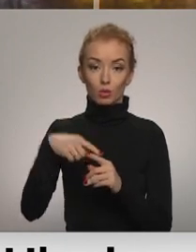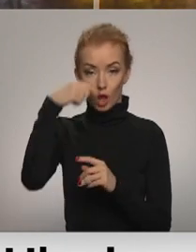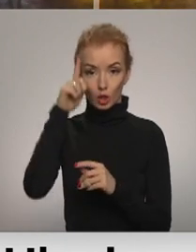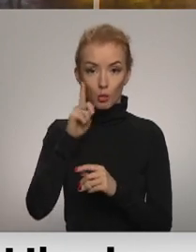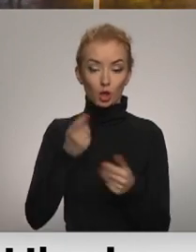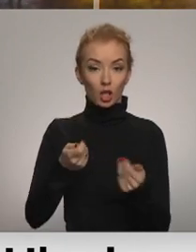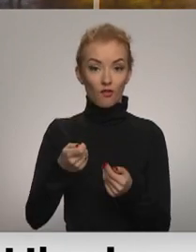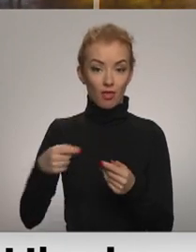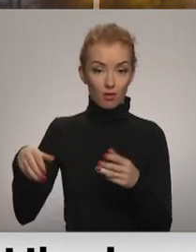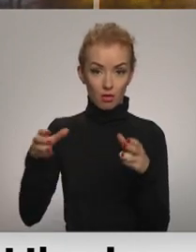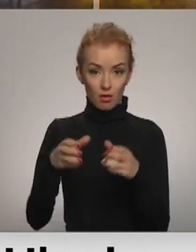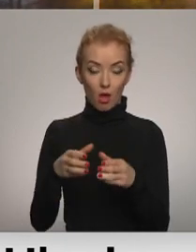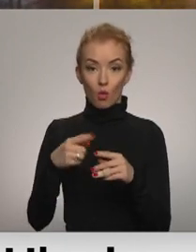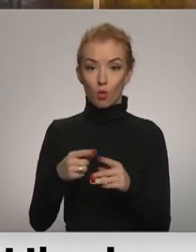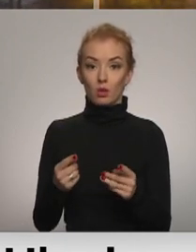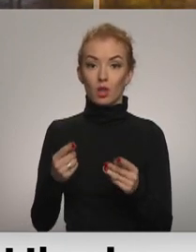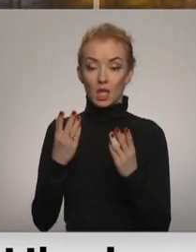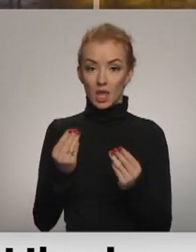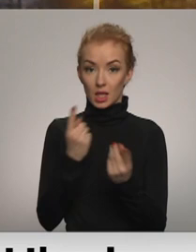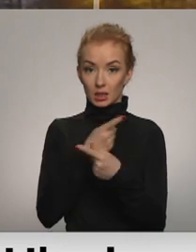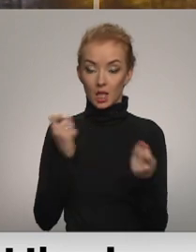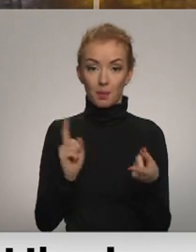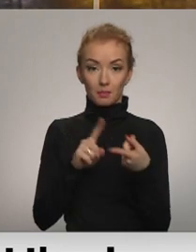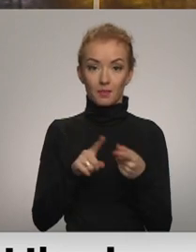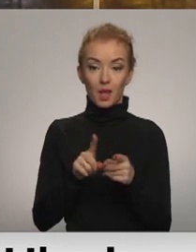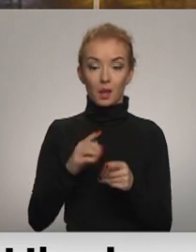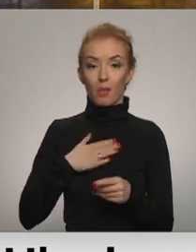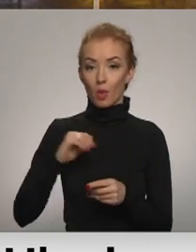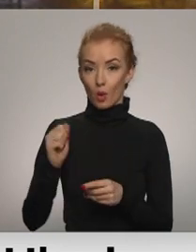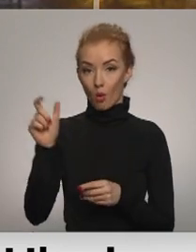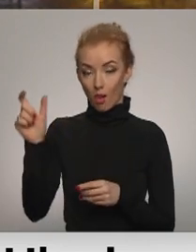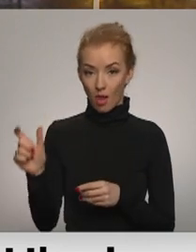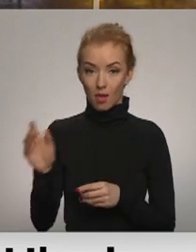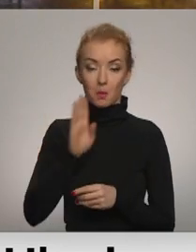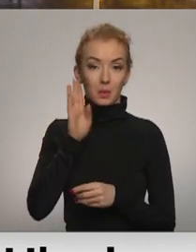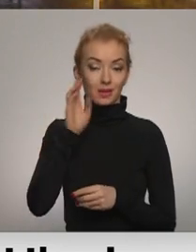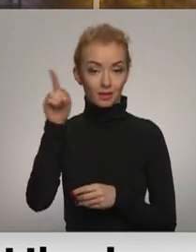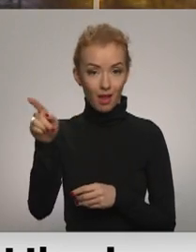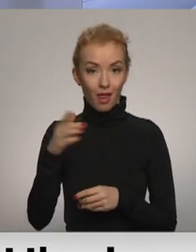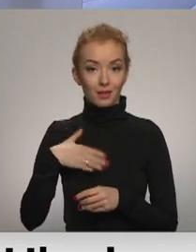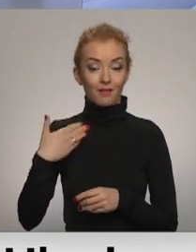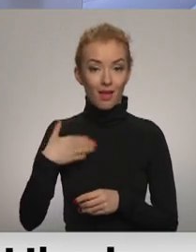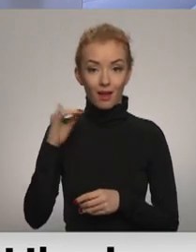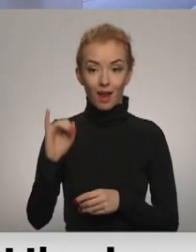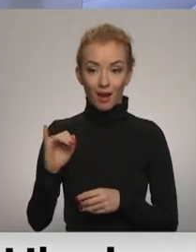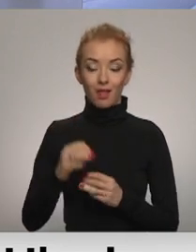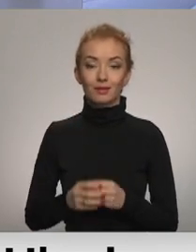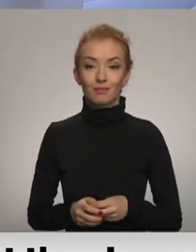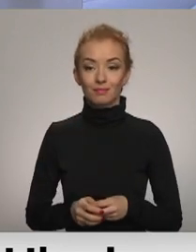vadītājus. Šajā mirklīga dienas ziņām tieši redāja pieslēdus arī man kolēģi Ilze Naglabīt Brīselē. Sveiki, Ilze!